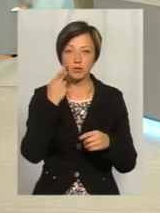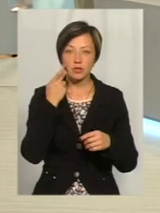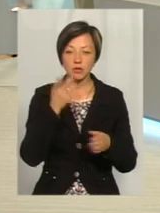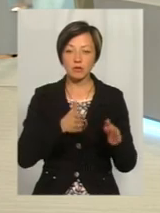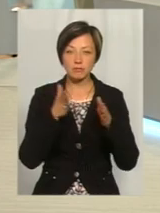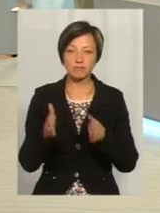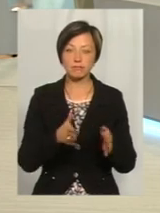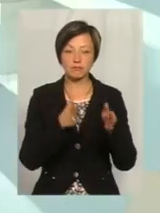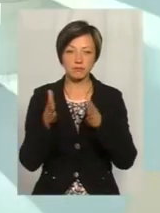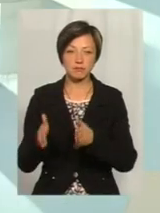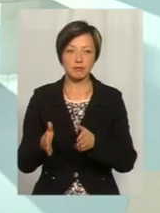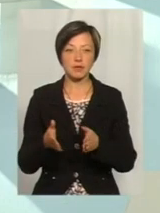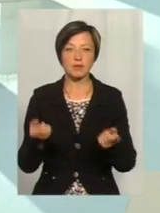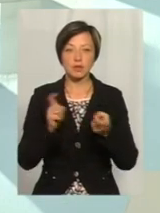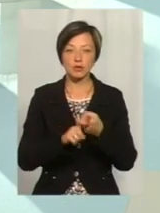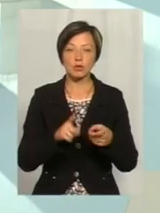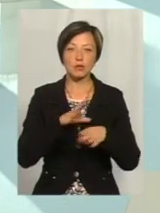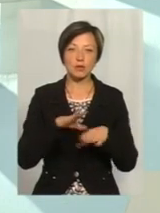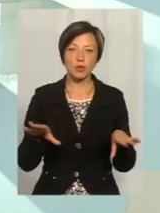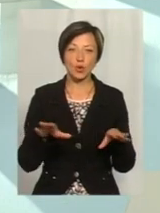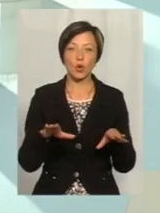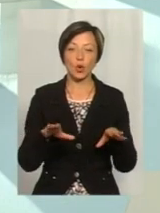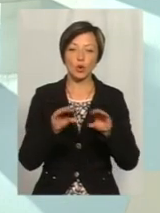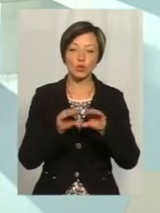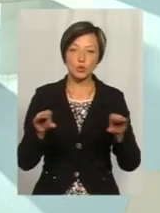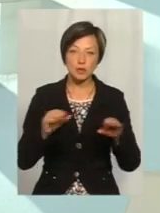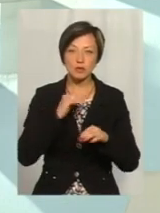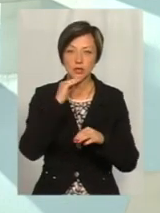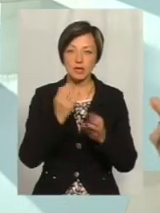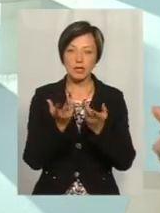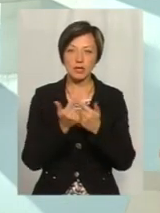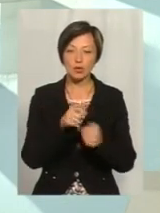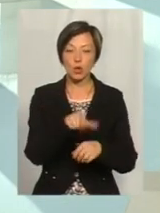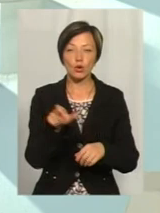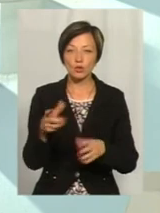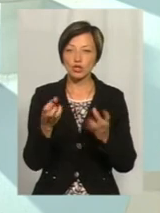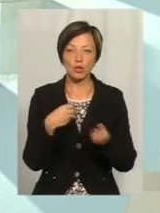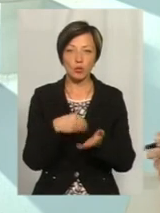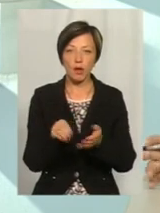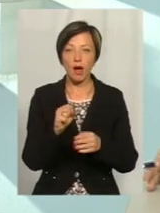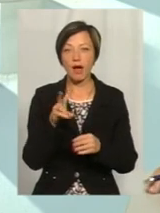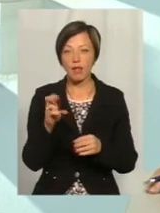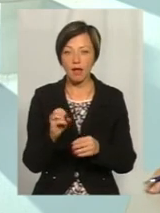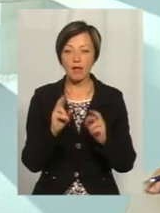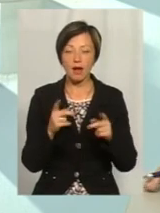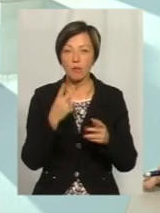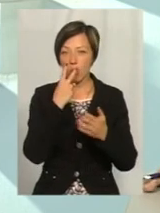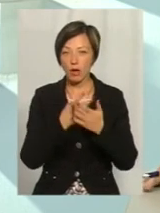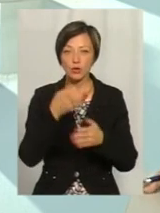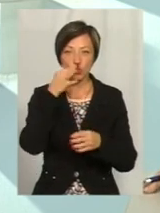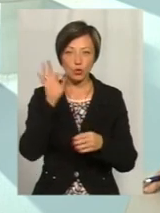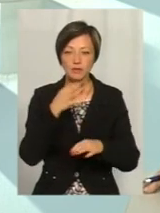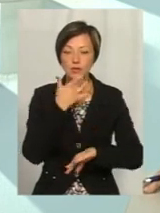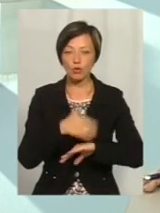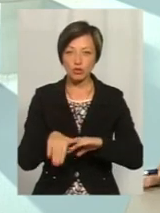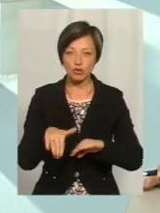в зв'язку з тим, що дійсно, не було там тюнерів достатньої кількості, люди ще їх не купили. Але, як свідчить досвід зарубіжних